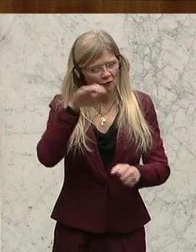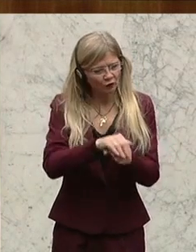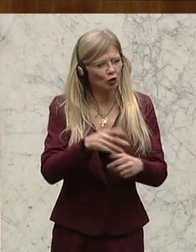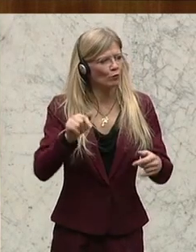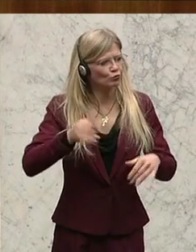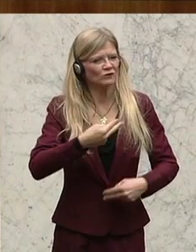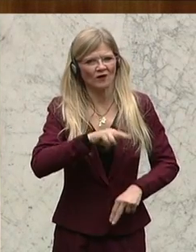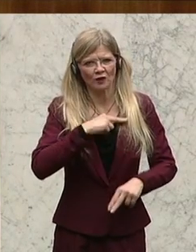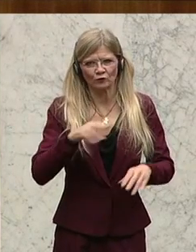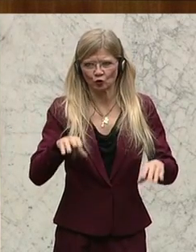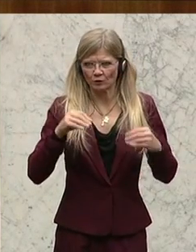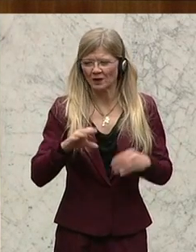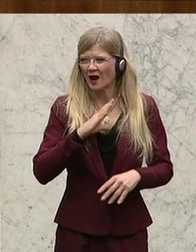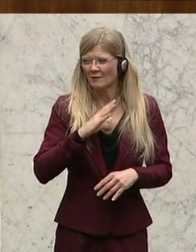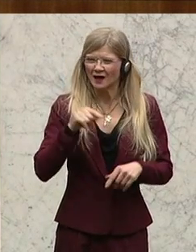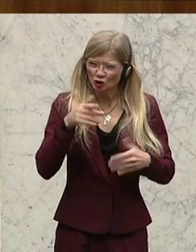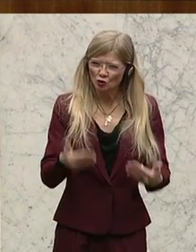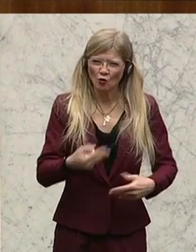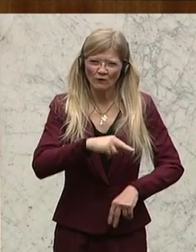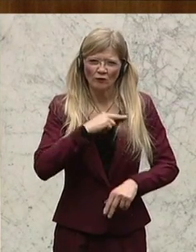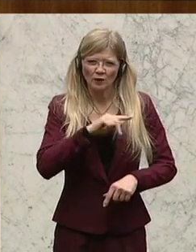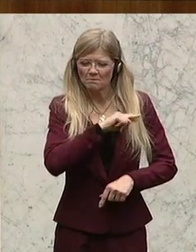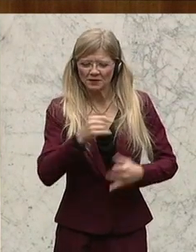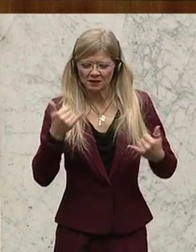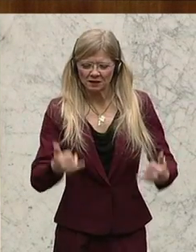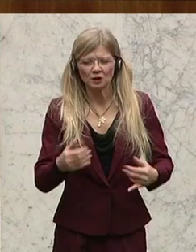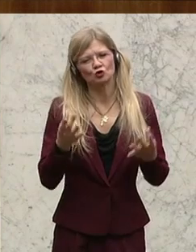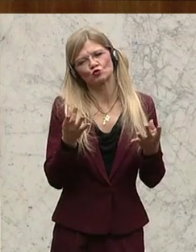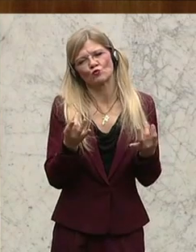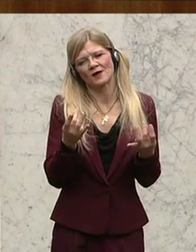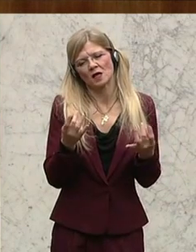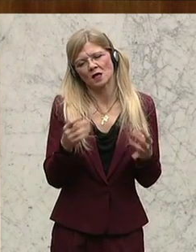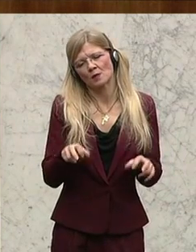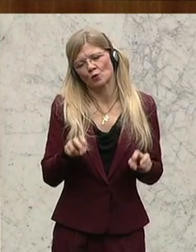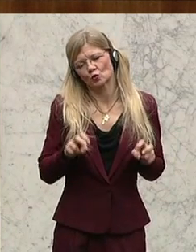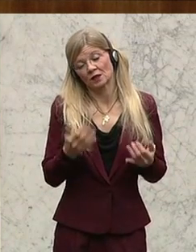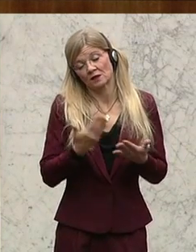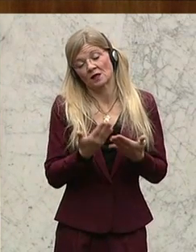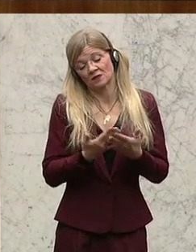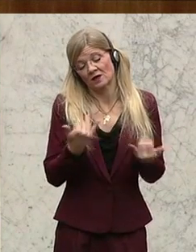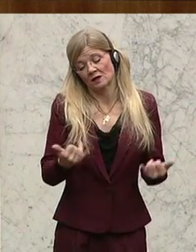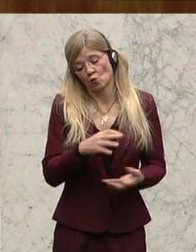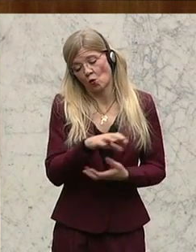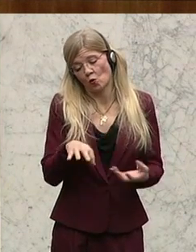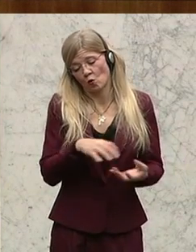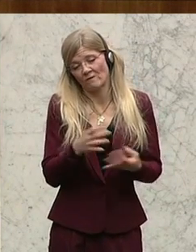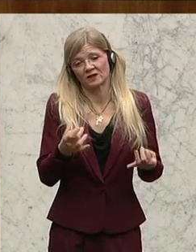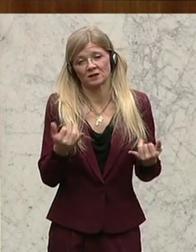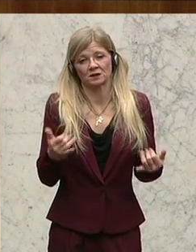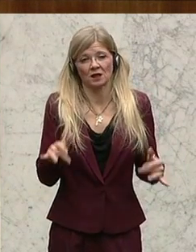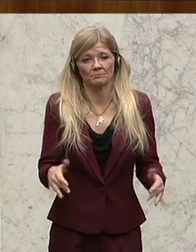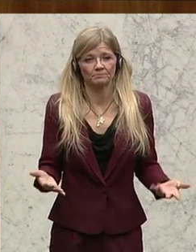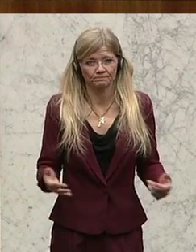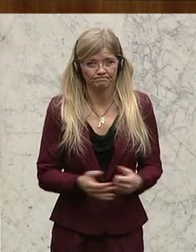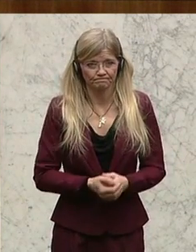diese Verantwortung haben Sie bisher leider zu wenig berücksichtigt und deswegen stehen wir in dem Schlamassel, in dem wir jetzt dastehen. Meine Damen und Herren,